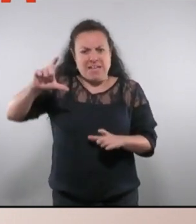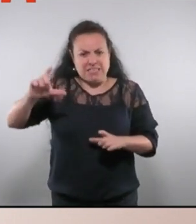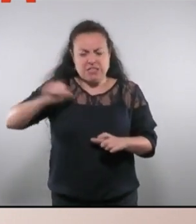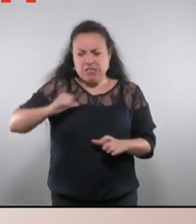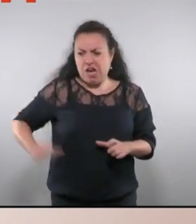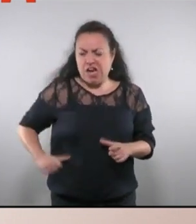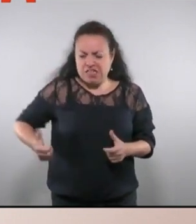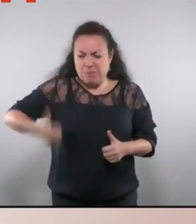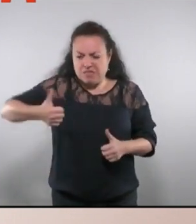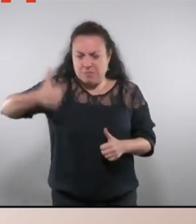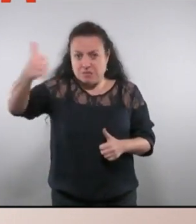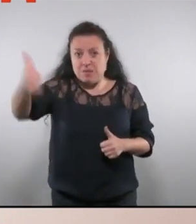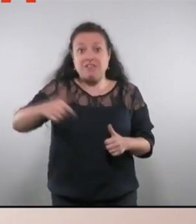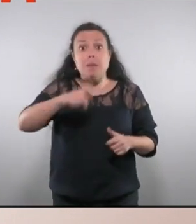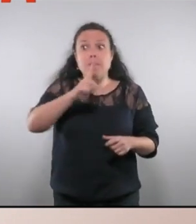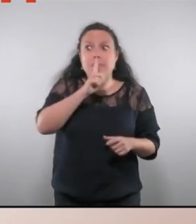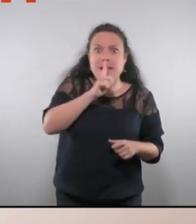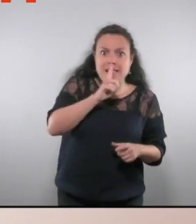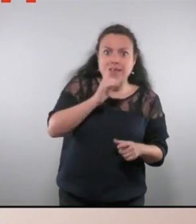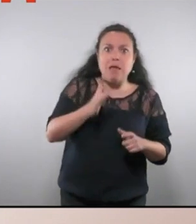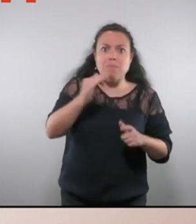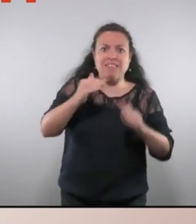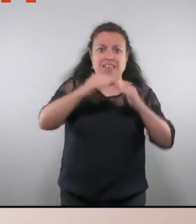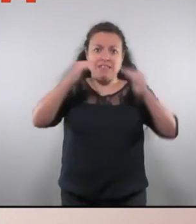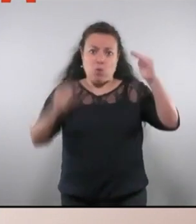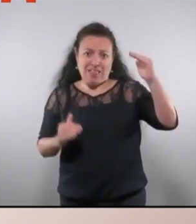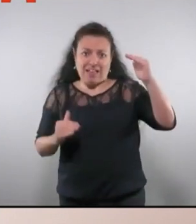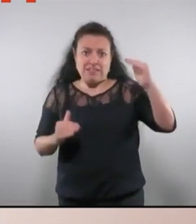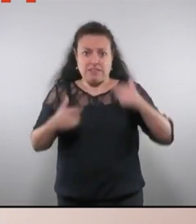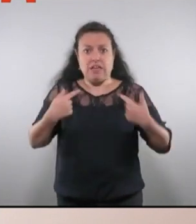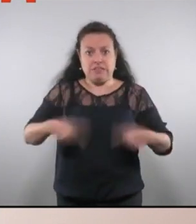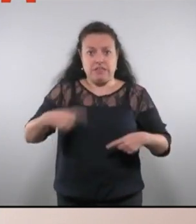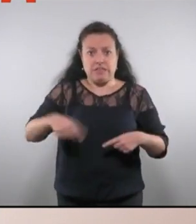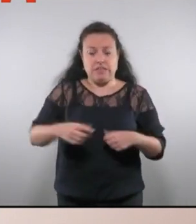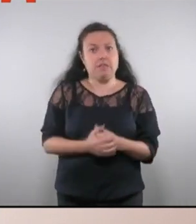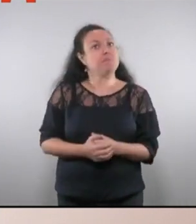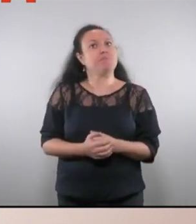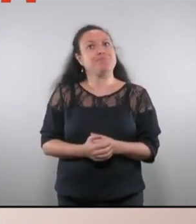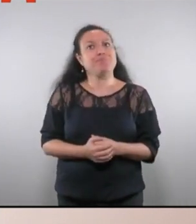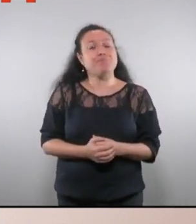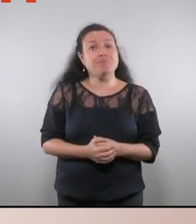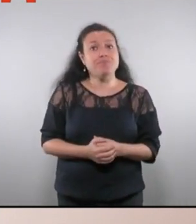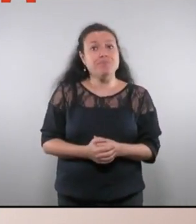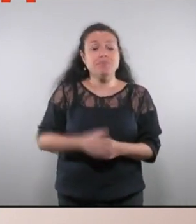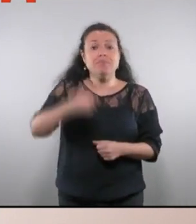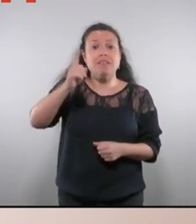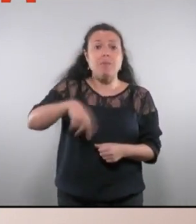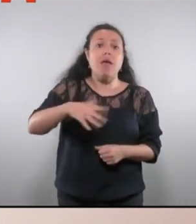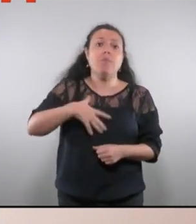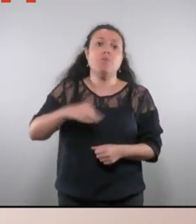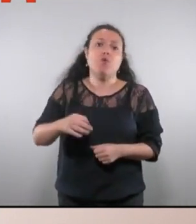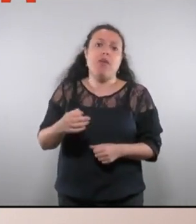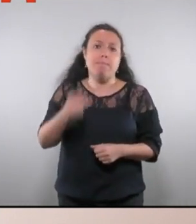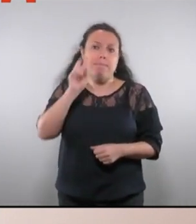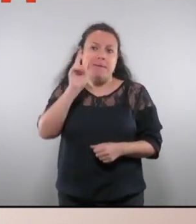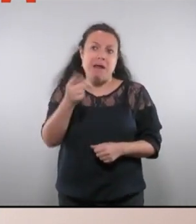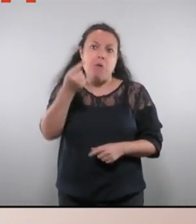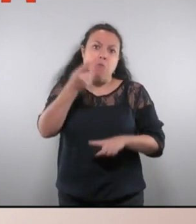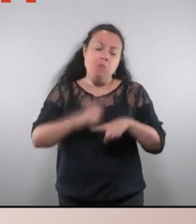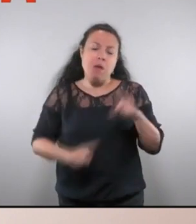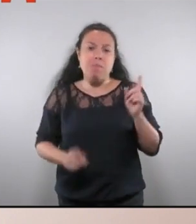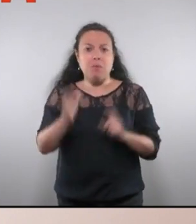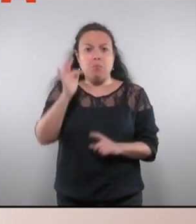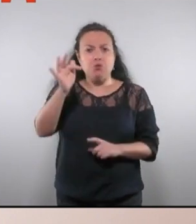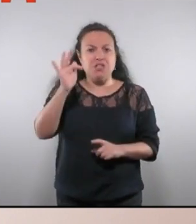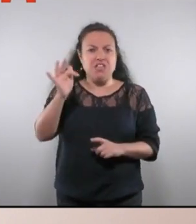gent segueixi callada mentre segueixen les desigualtats. En tot cas, fins i tot li podem trobar una part positiva a aquesta tragèdia